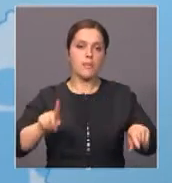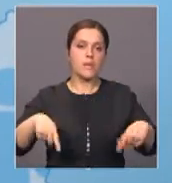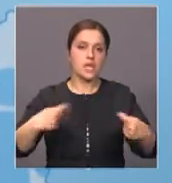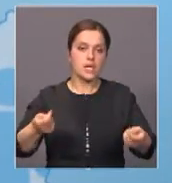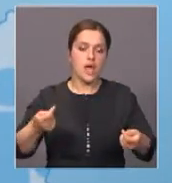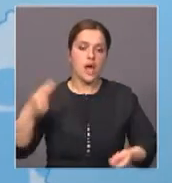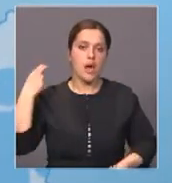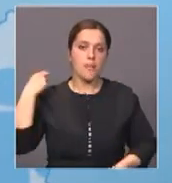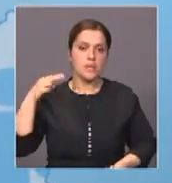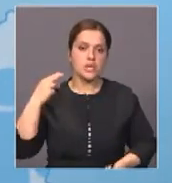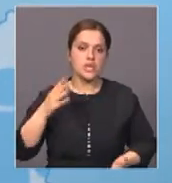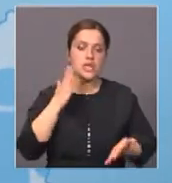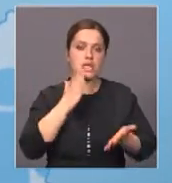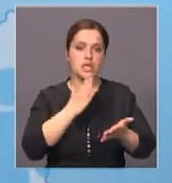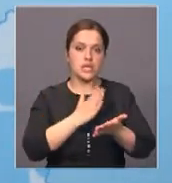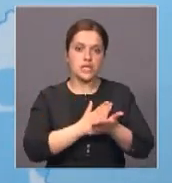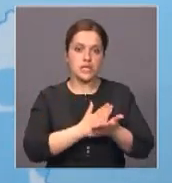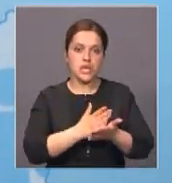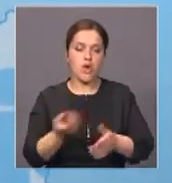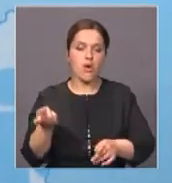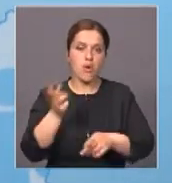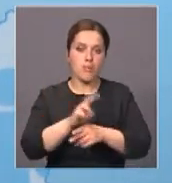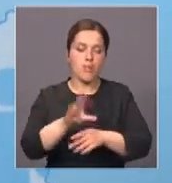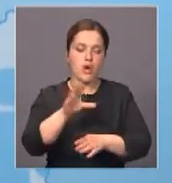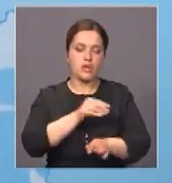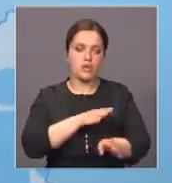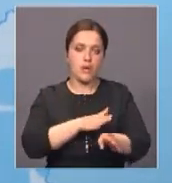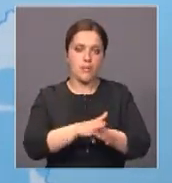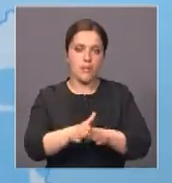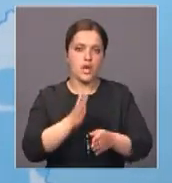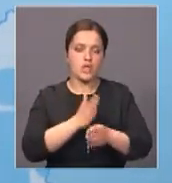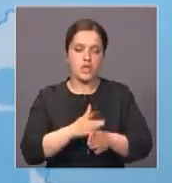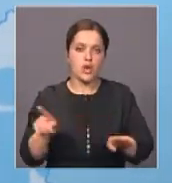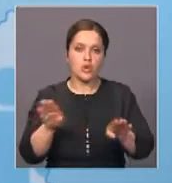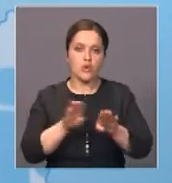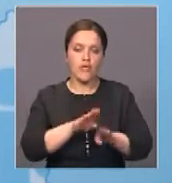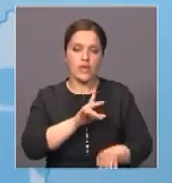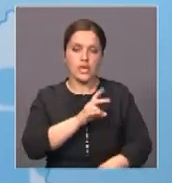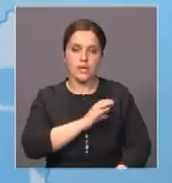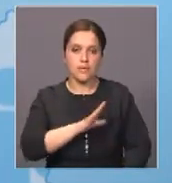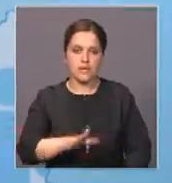,2% явка. Это никогда, по-моему, в истории не было.